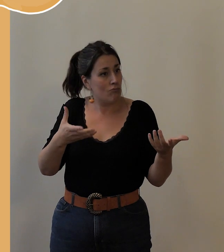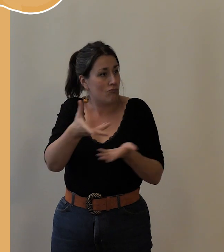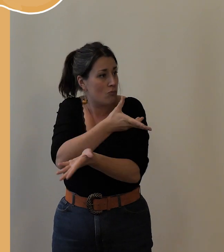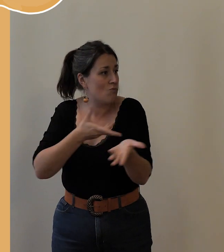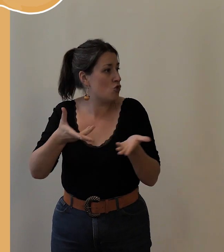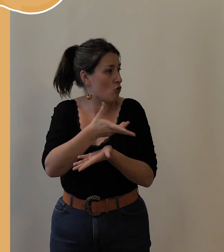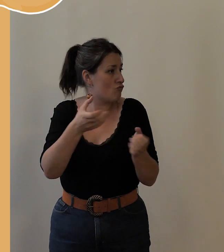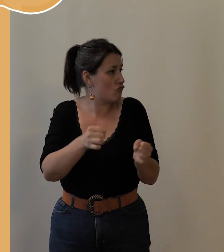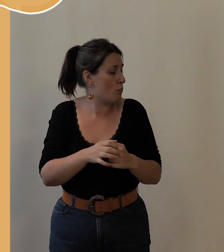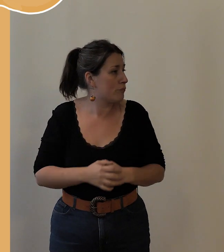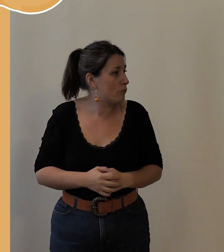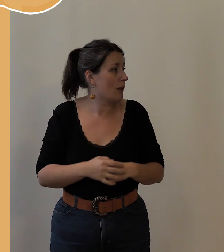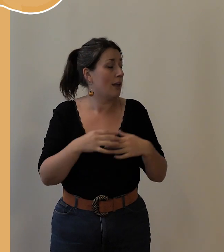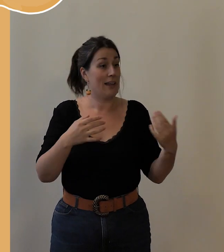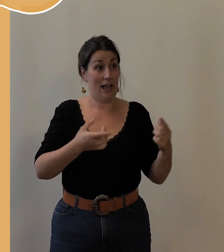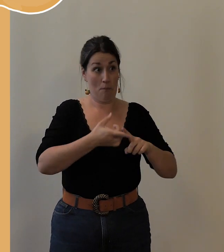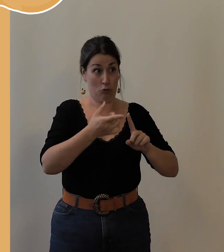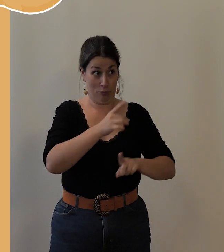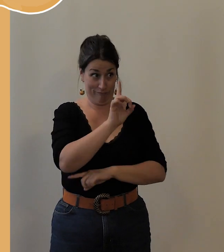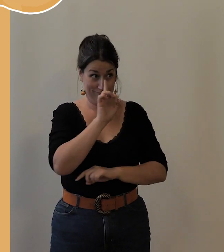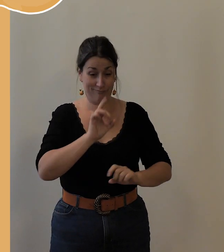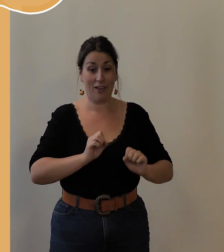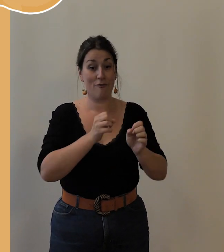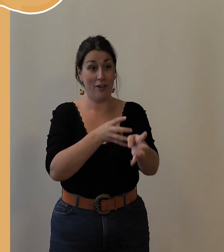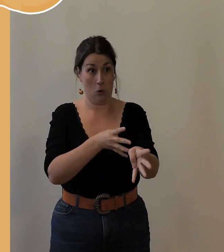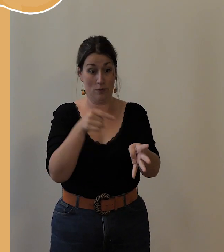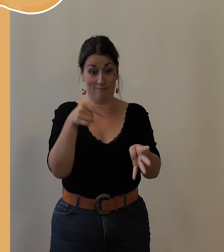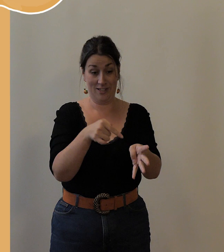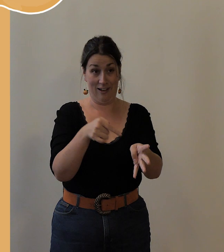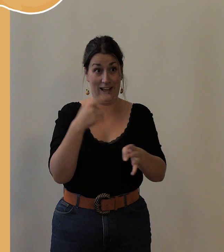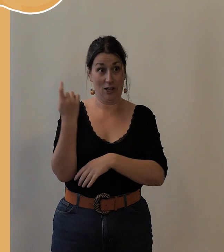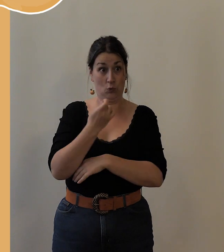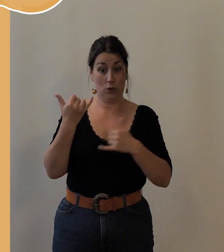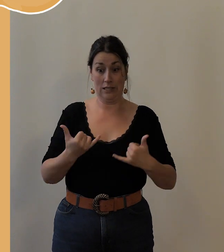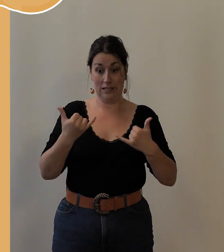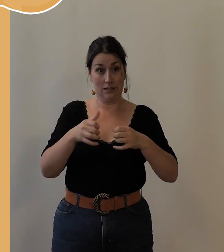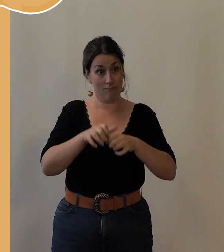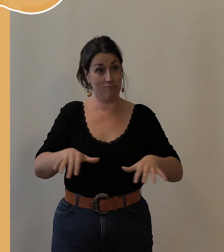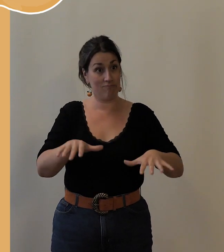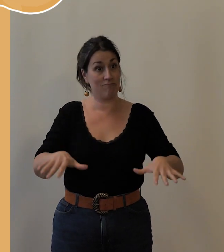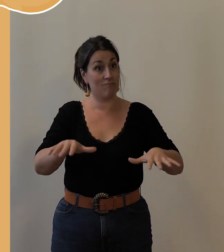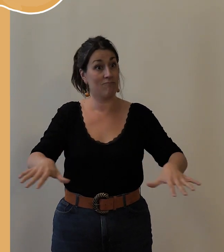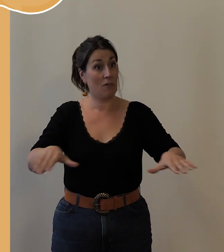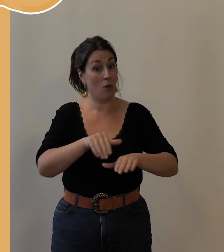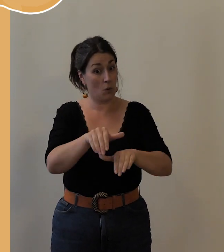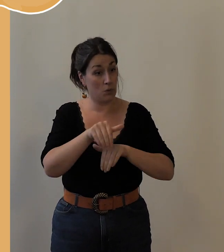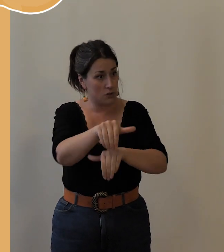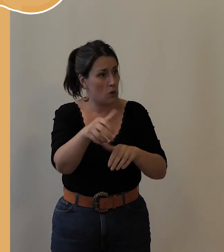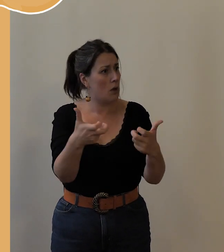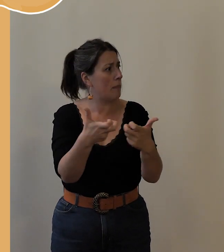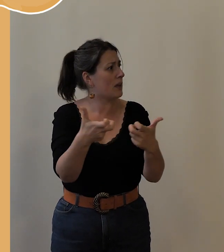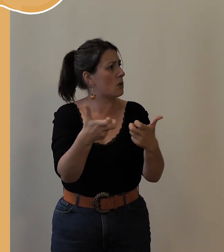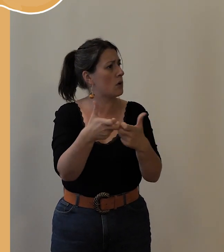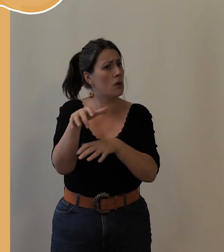Pour vous dire aussi que le vélo se continue à Tours, c'est pas fini. Il y le passé, il y a le présent. Et qu'au Menton, par exemple, dans la